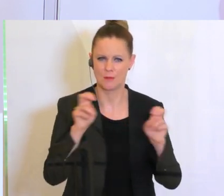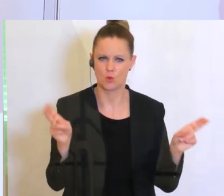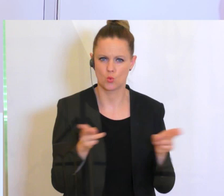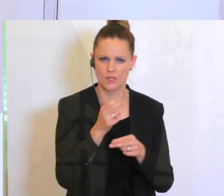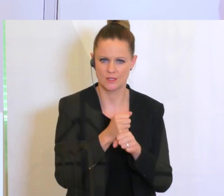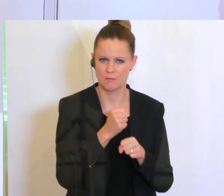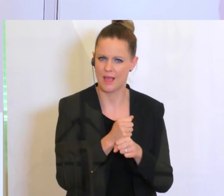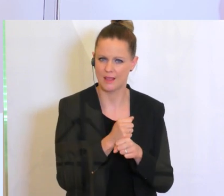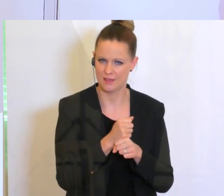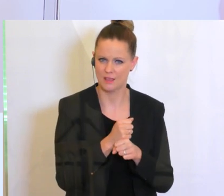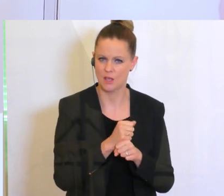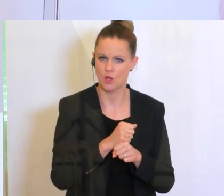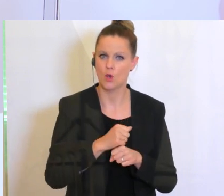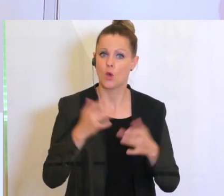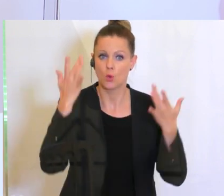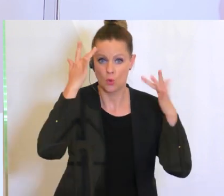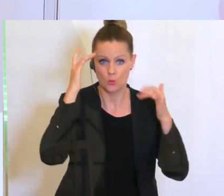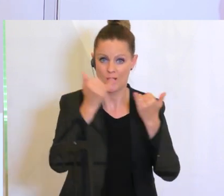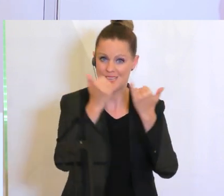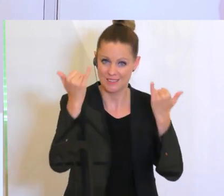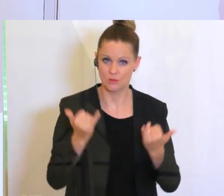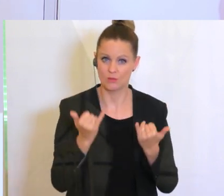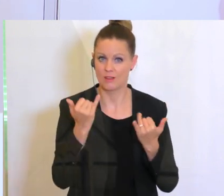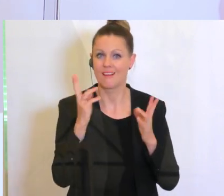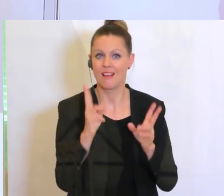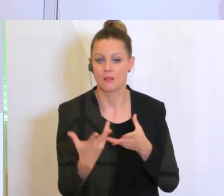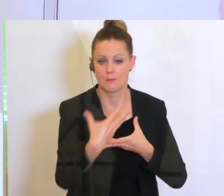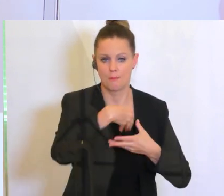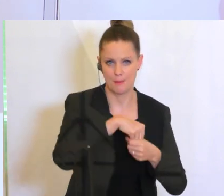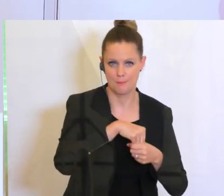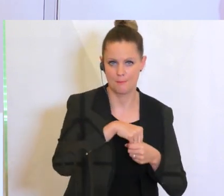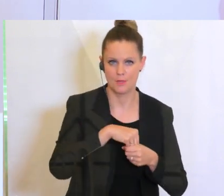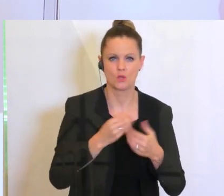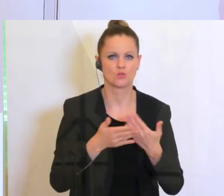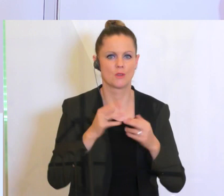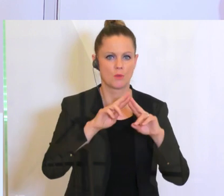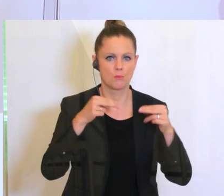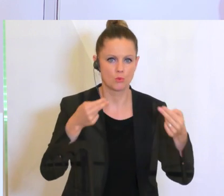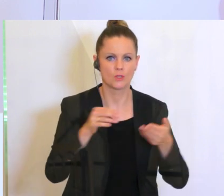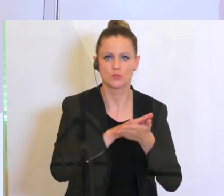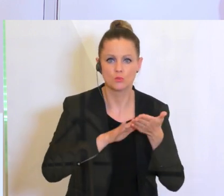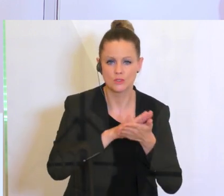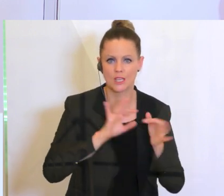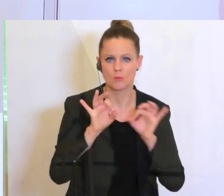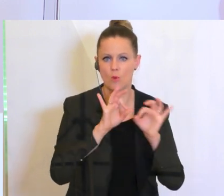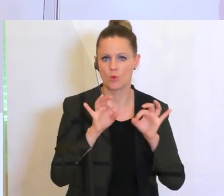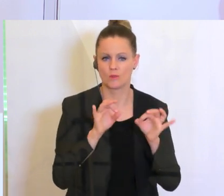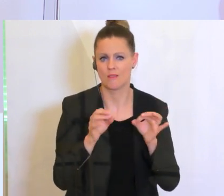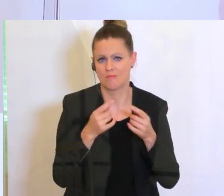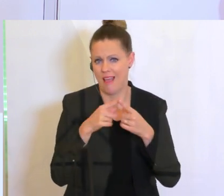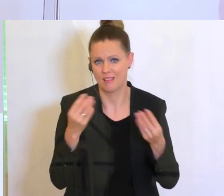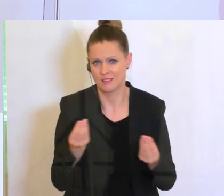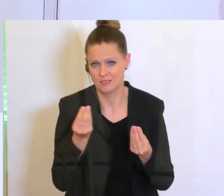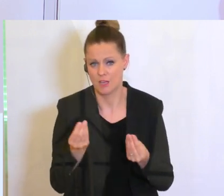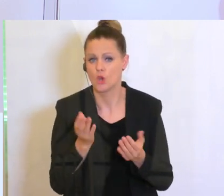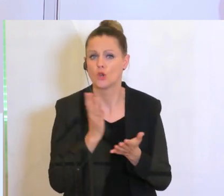auch die Kulturinstitutionen mitnehmen zu können. Ob das die Bundesmuseen sind oder andere, völlig gleich. Hier ist also